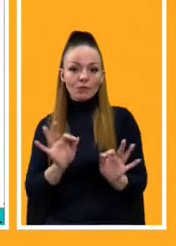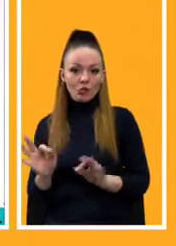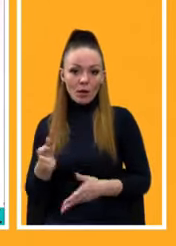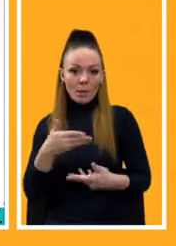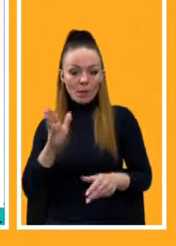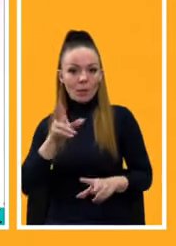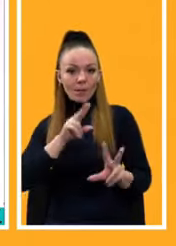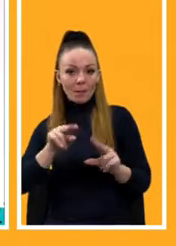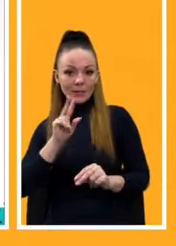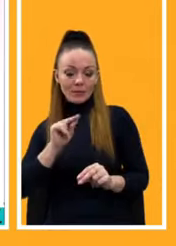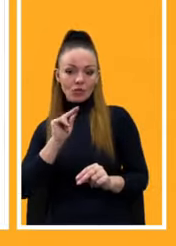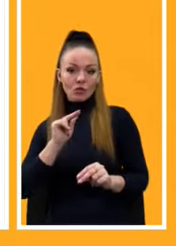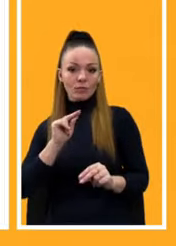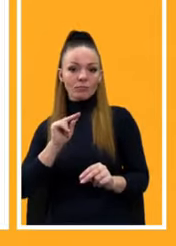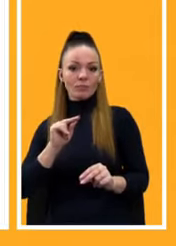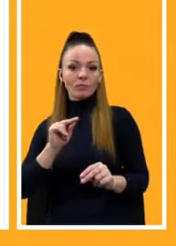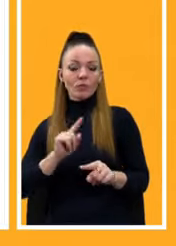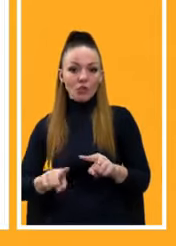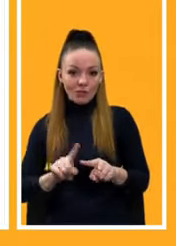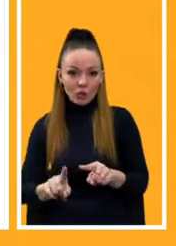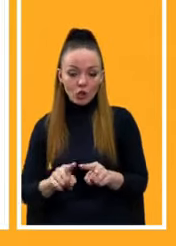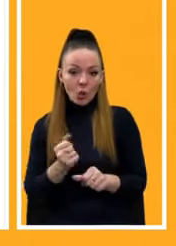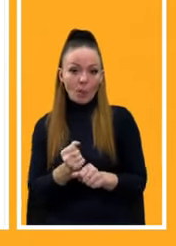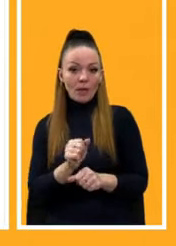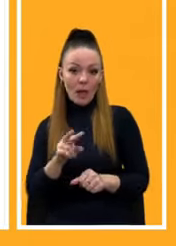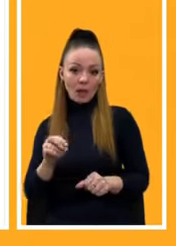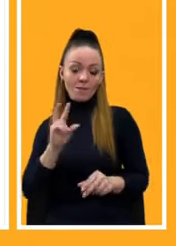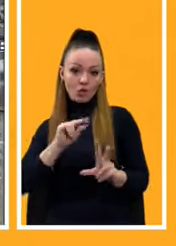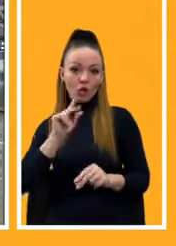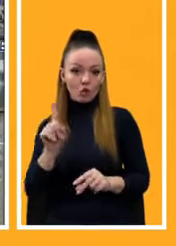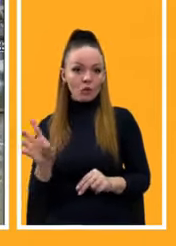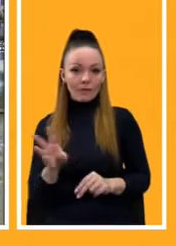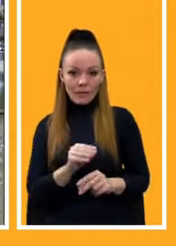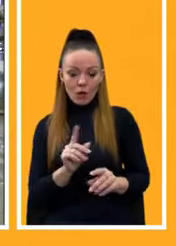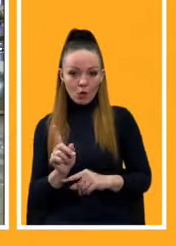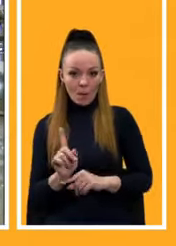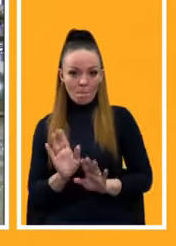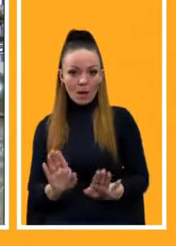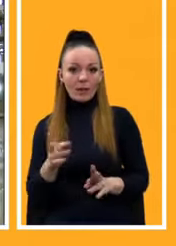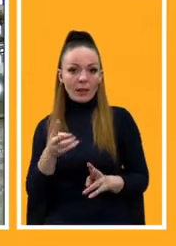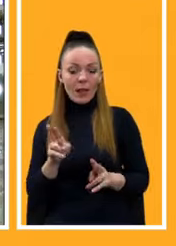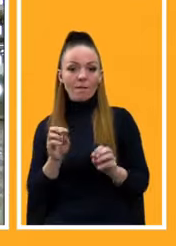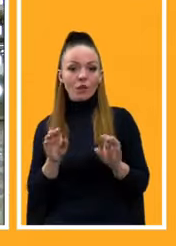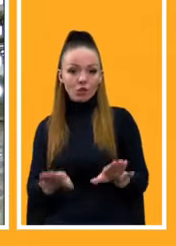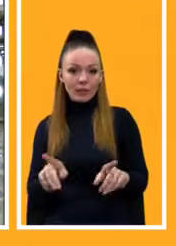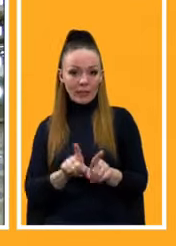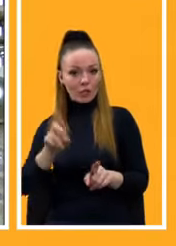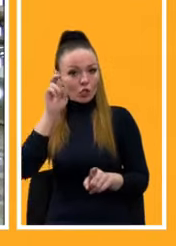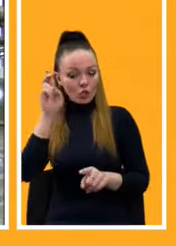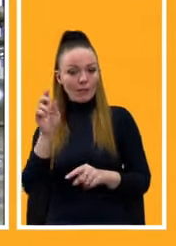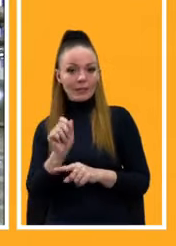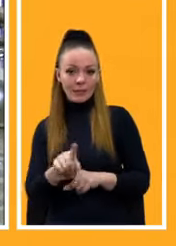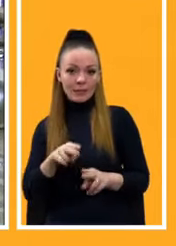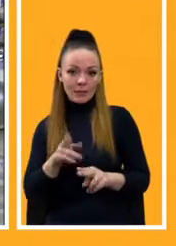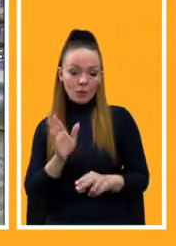це песимістичний сценарій, робити це швидше, але я вважаю, що це нормально, і для вирішення таких державних завдань це буде